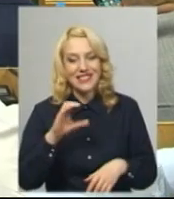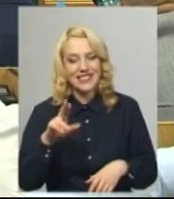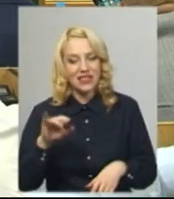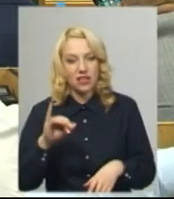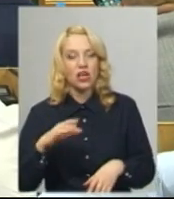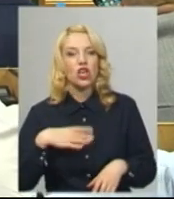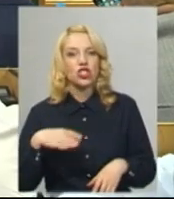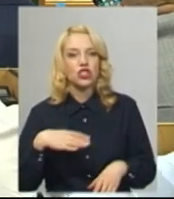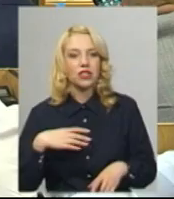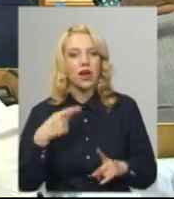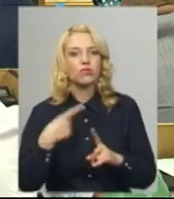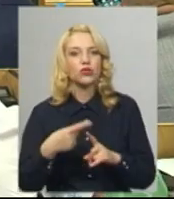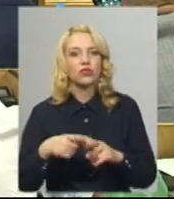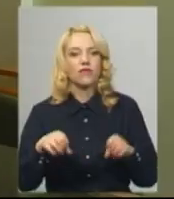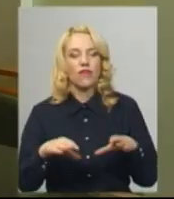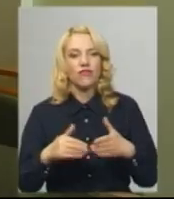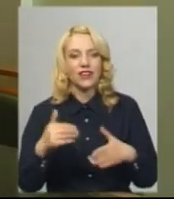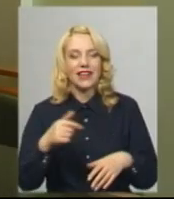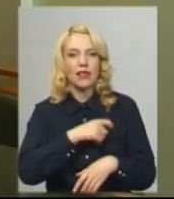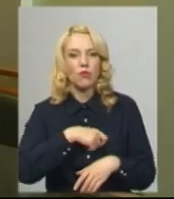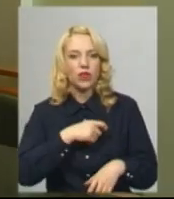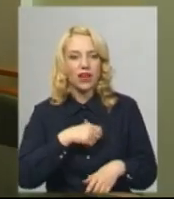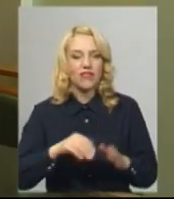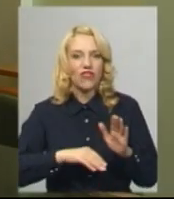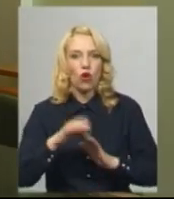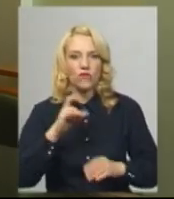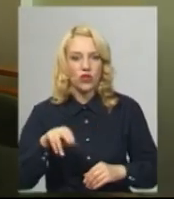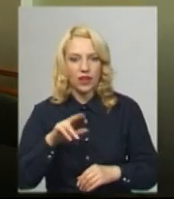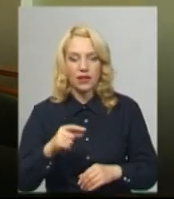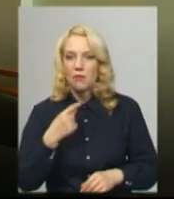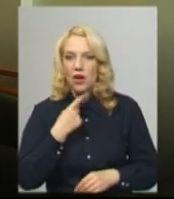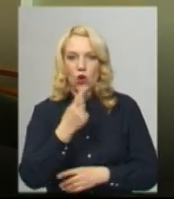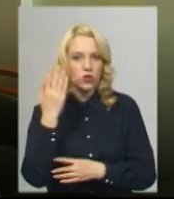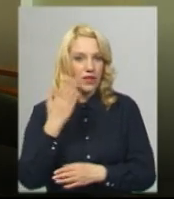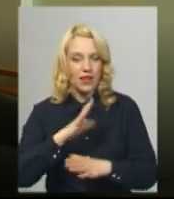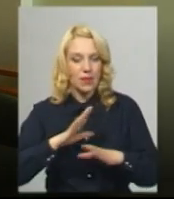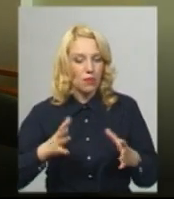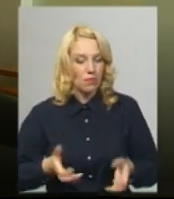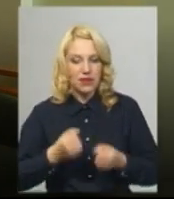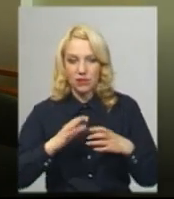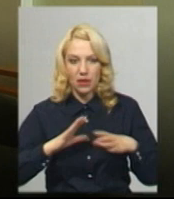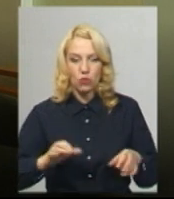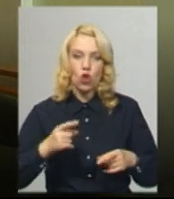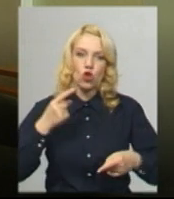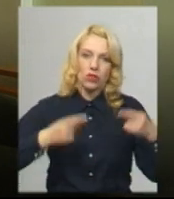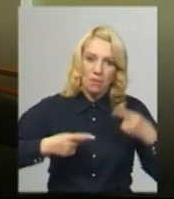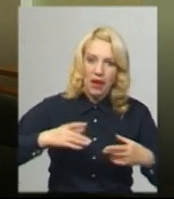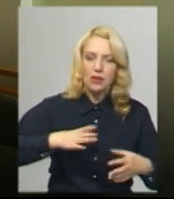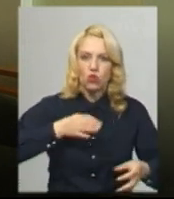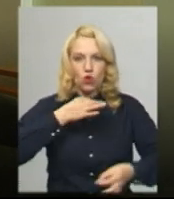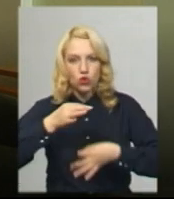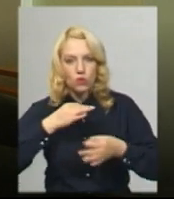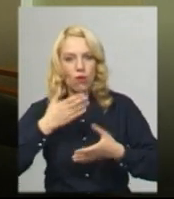позитивного рішення і від депутатів Верховної Ради. Перше голосування ми не отримали підтримки, але дебати, розмови, спілкування